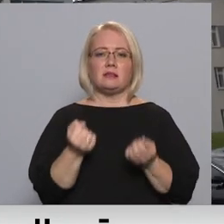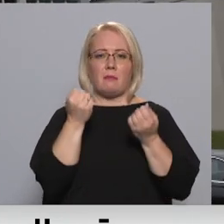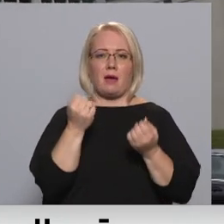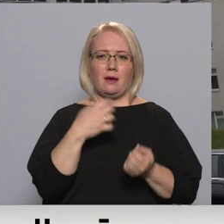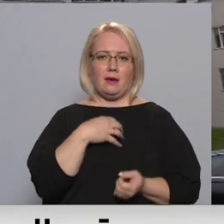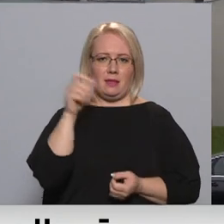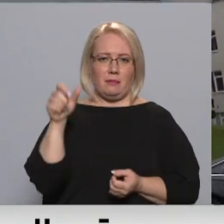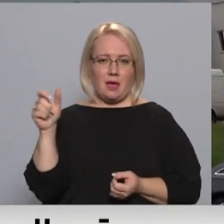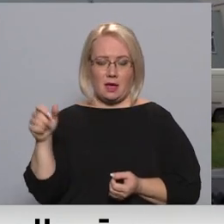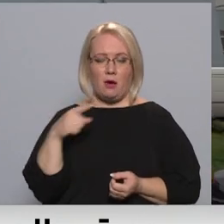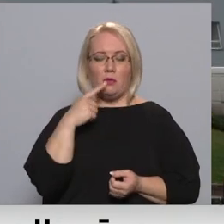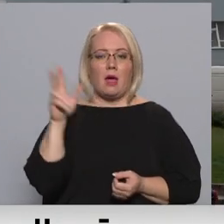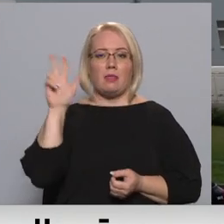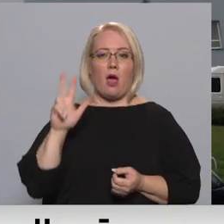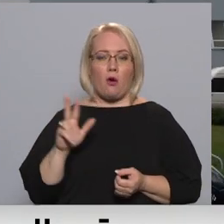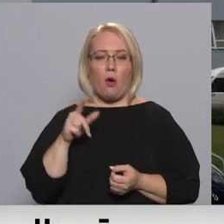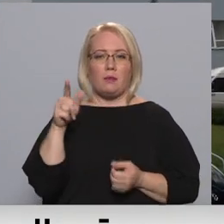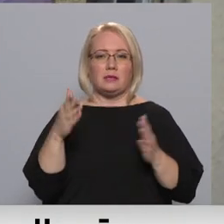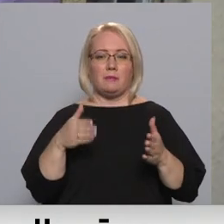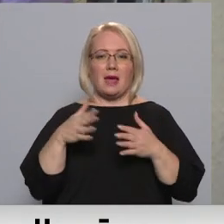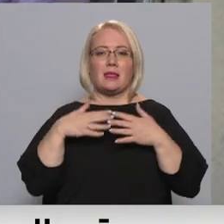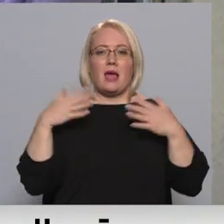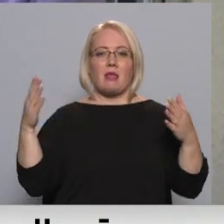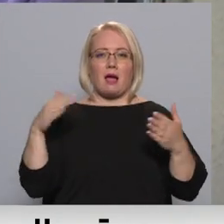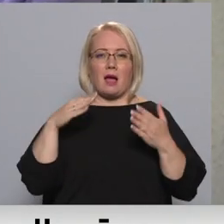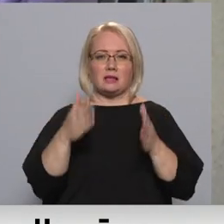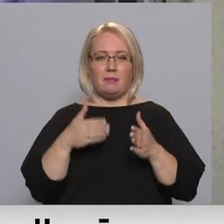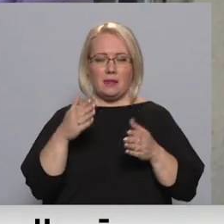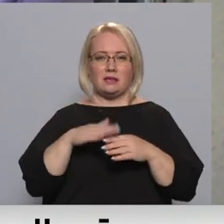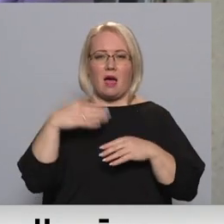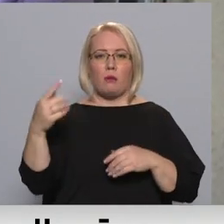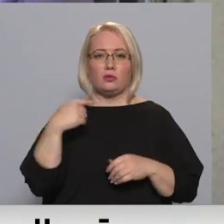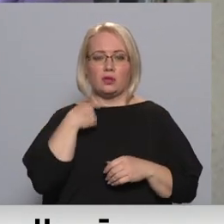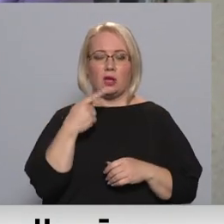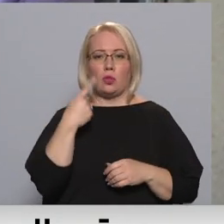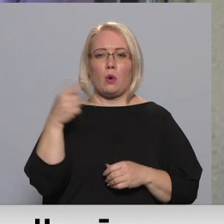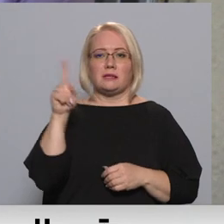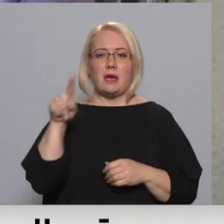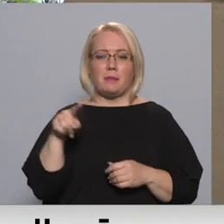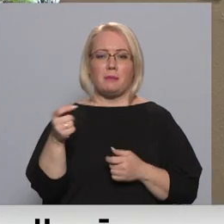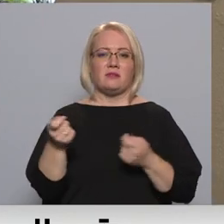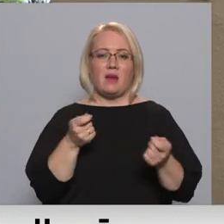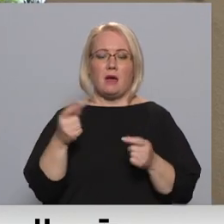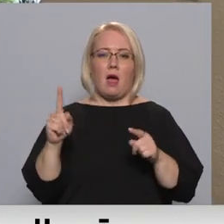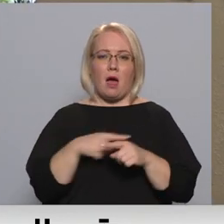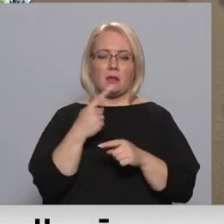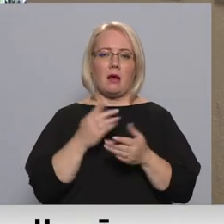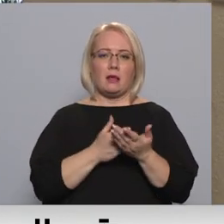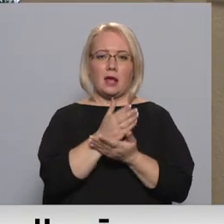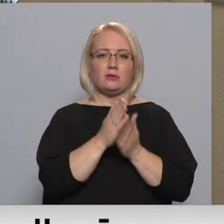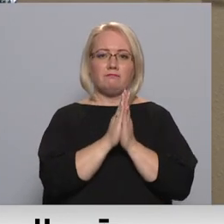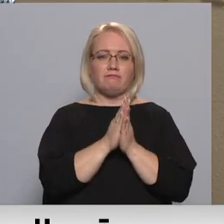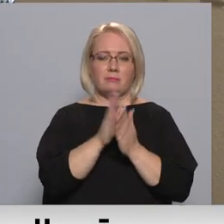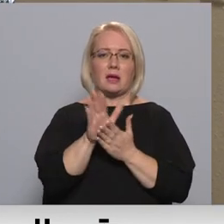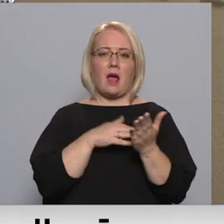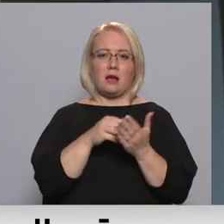Daugavpils reģionālā slimnīca ir lielākā slimnīca ārpus Rīgas, arī kopš septembra tās vadība atkal vērsusies pēc palīdzības